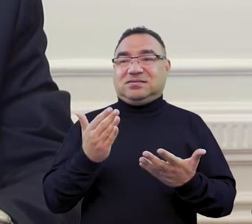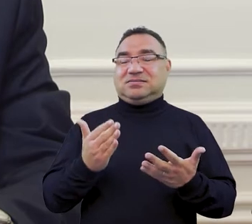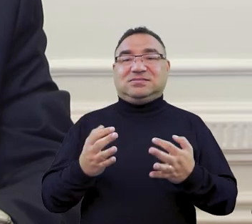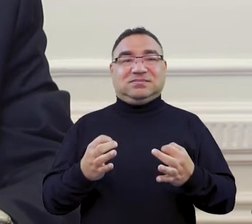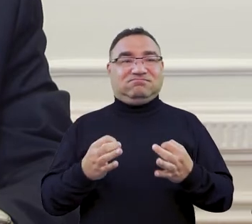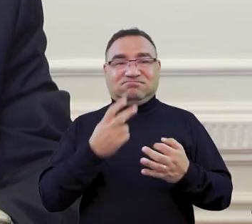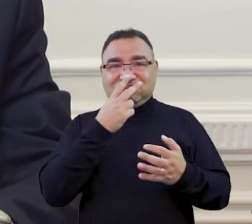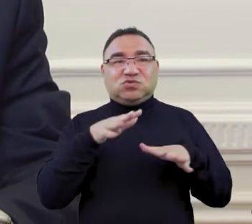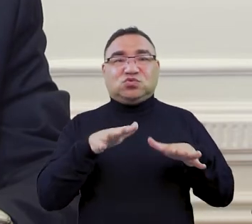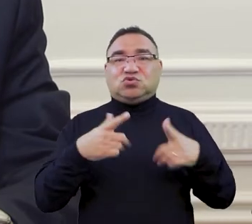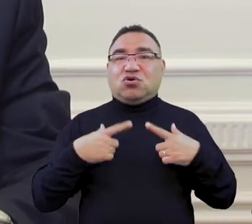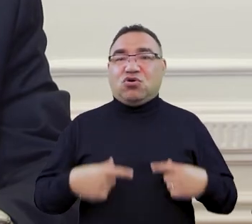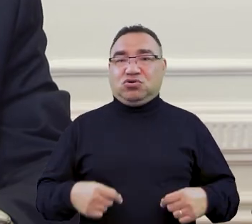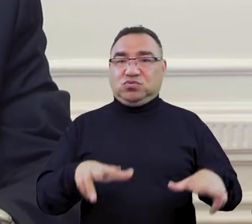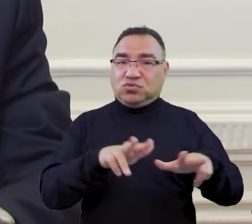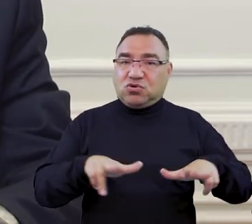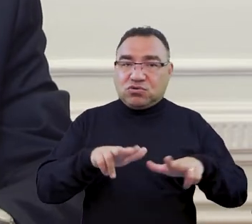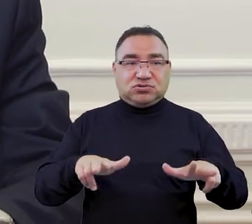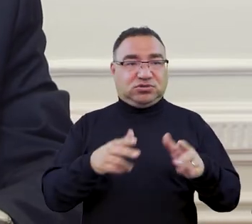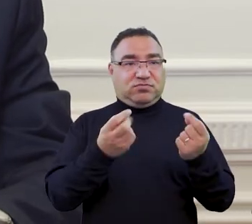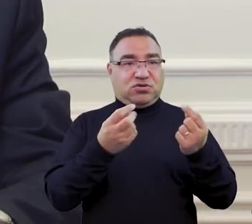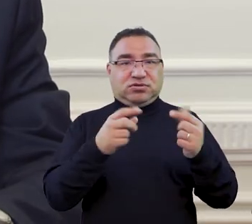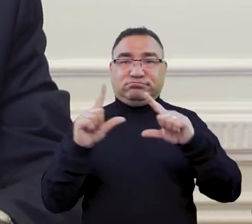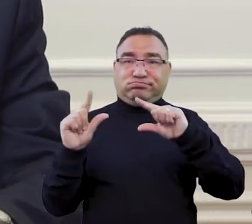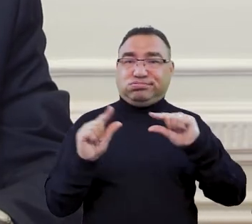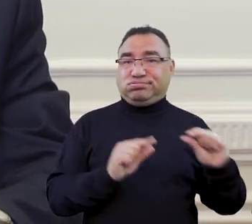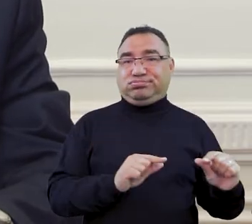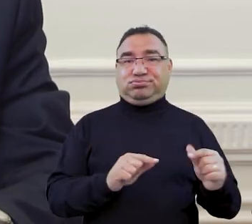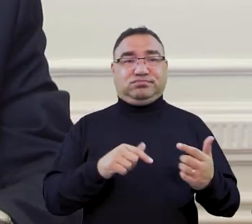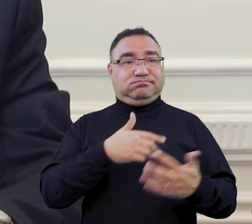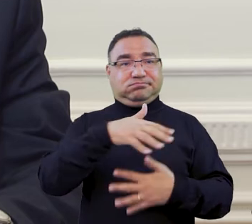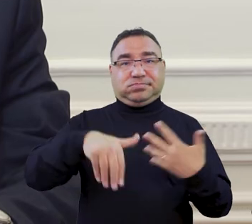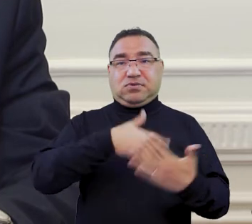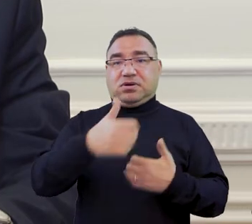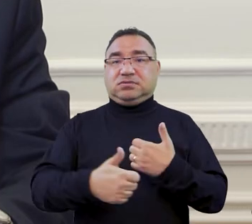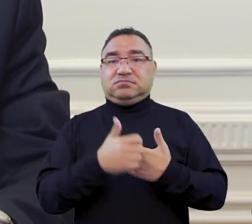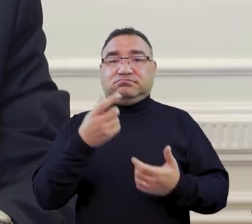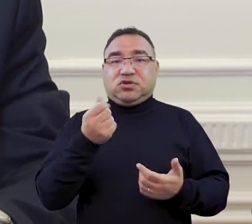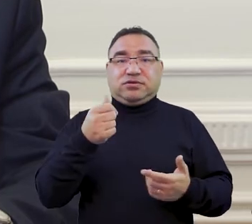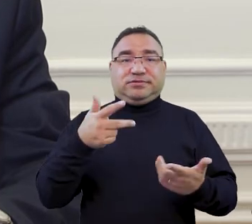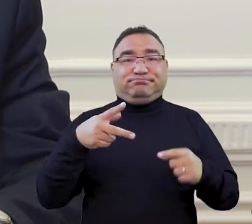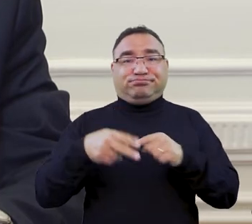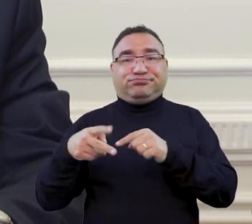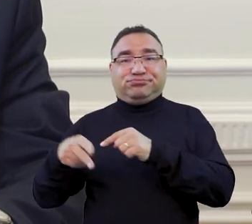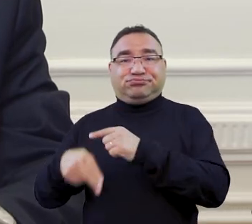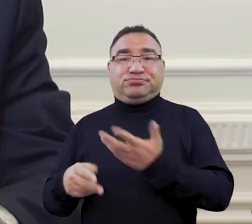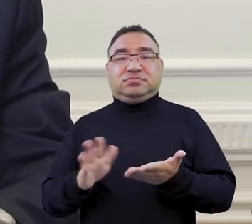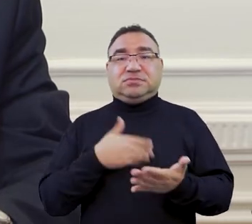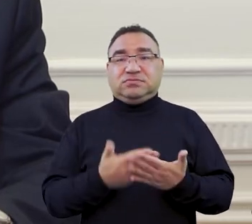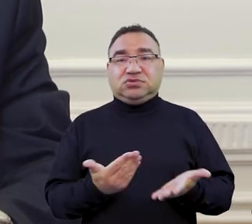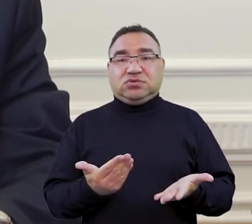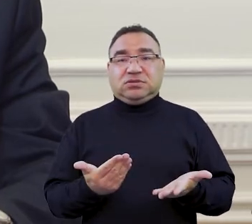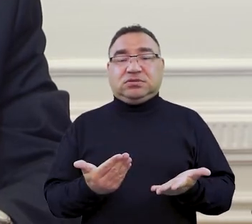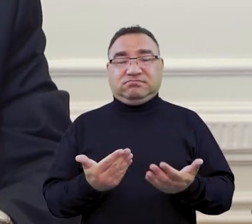dochody wielu gospodarstw uległy takiemu zawirowaniu, pomniejszeniu w związku z tym, że oprócz